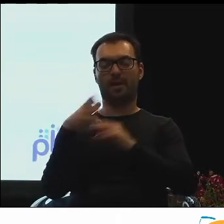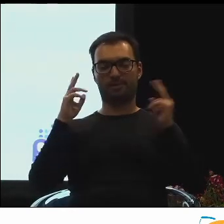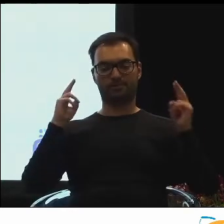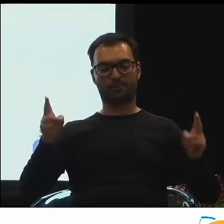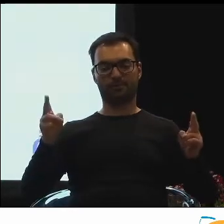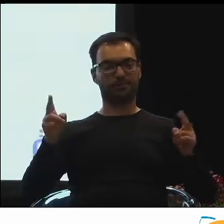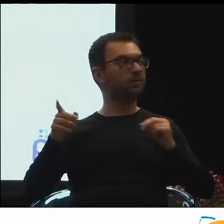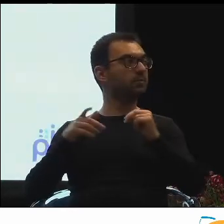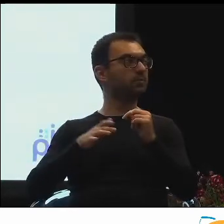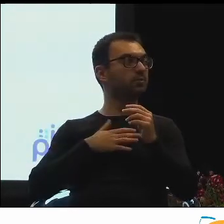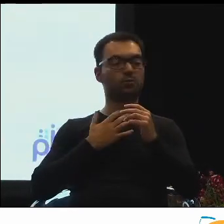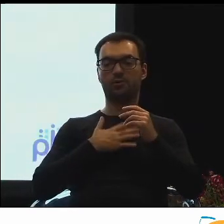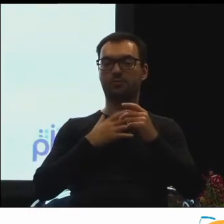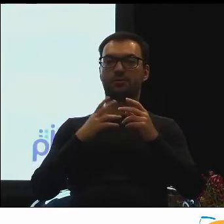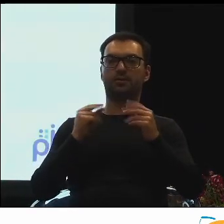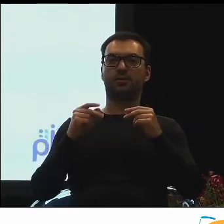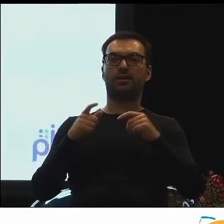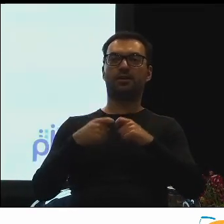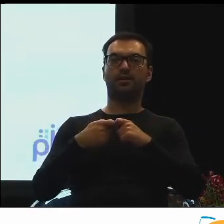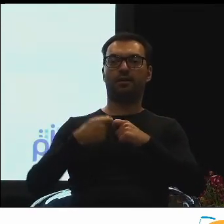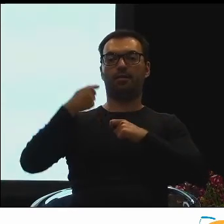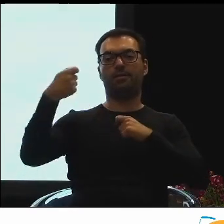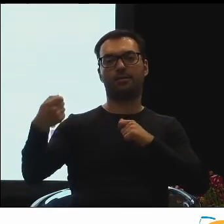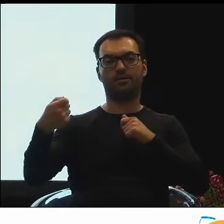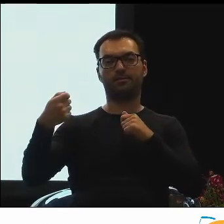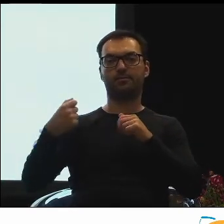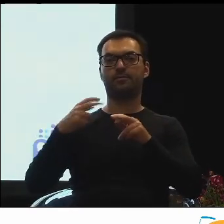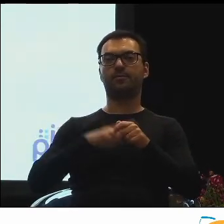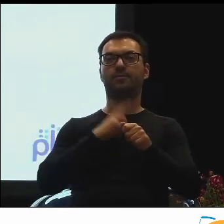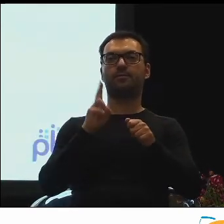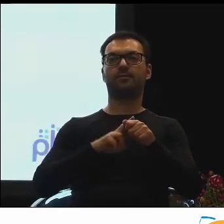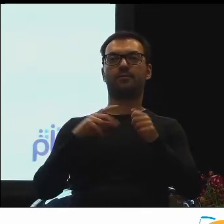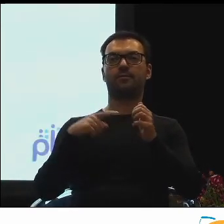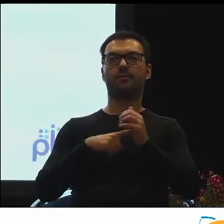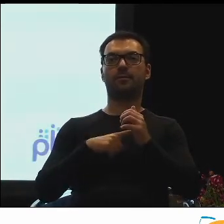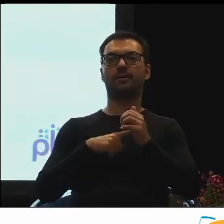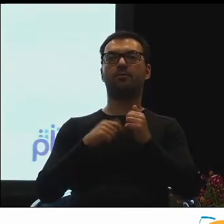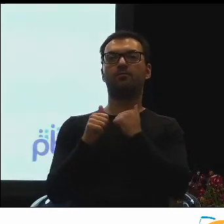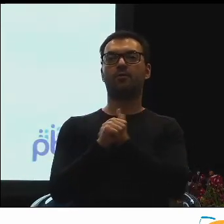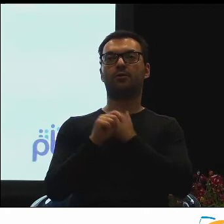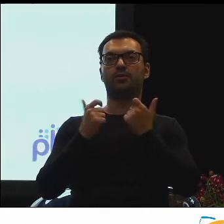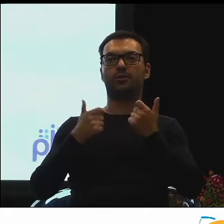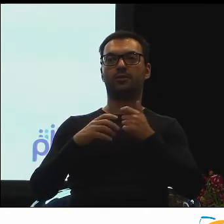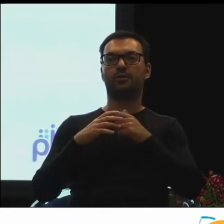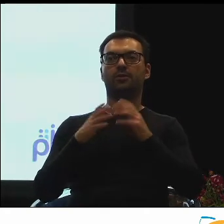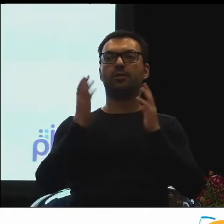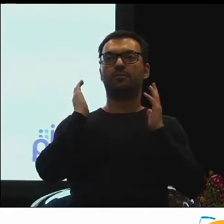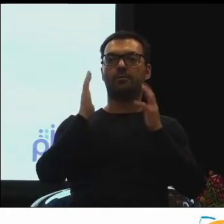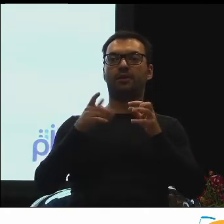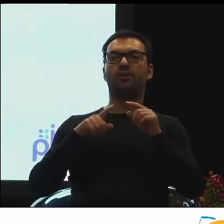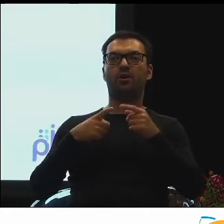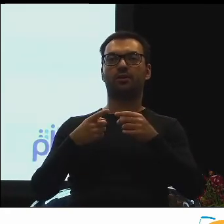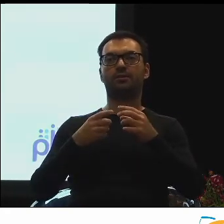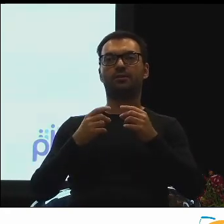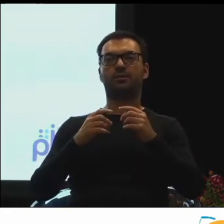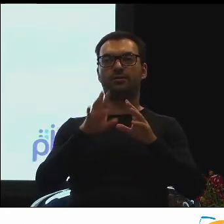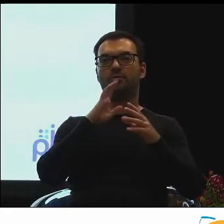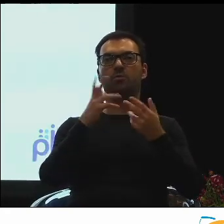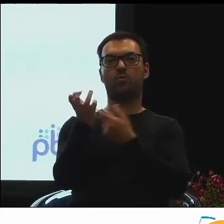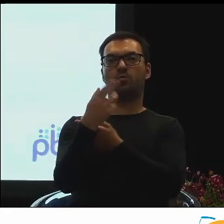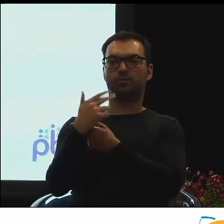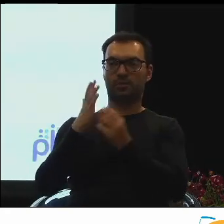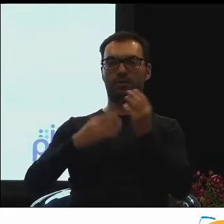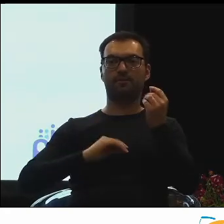Wydawało nam się, że to wydłużenie terminu sprawi, że będzie tych organizacji, które